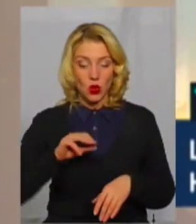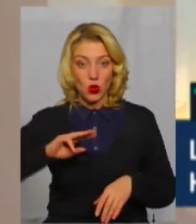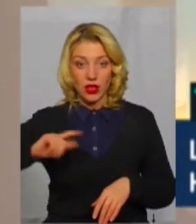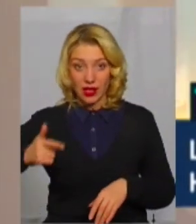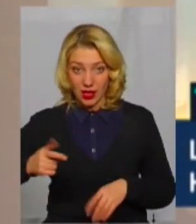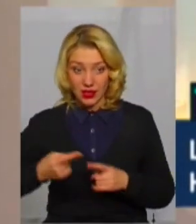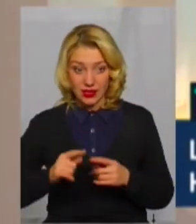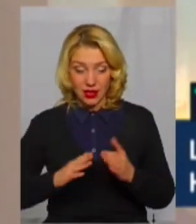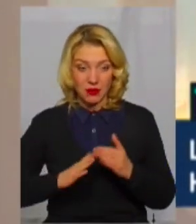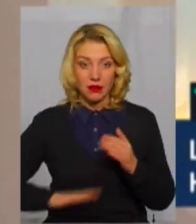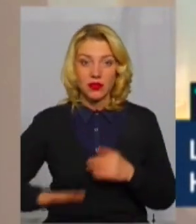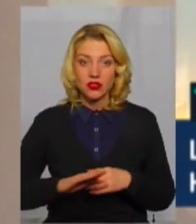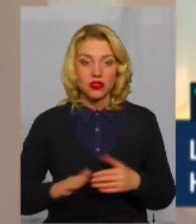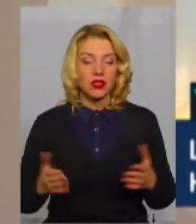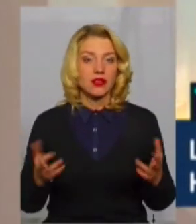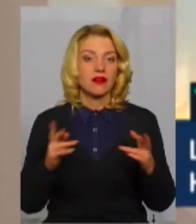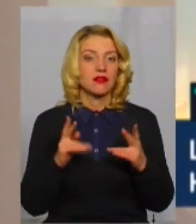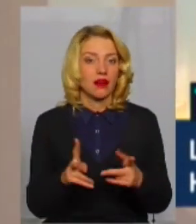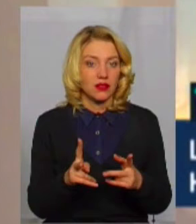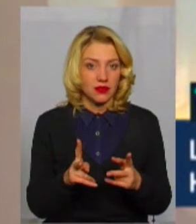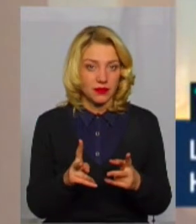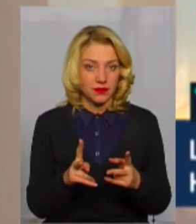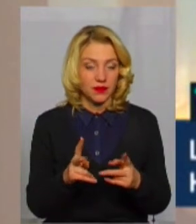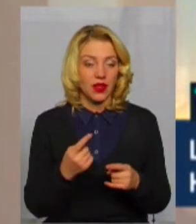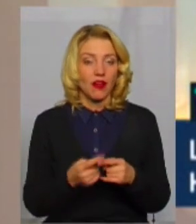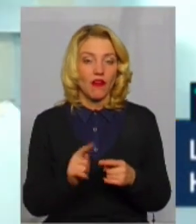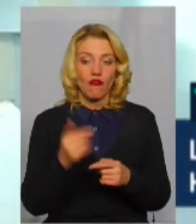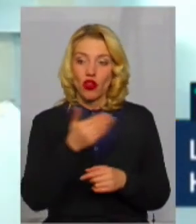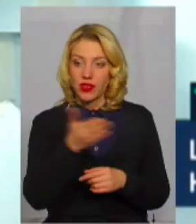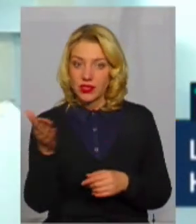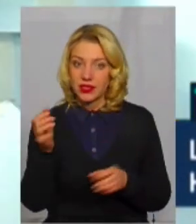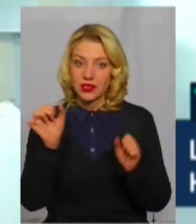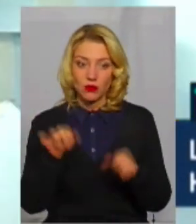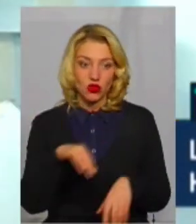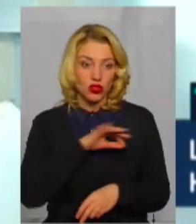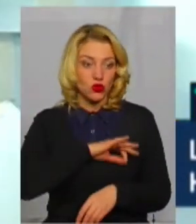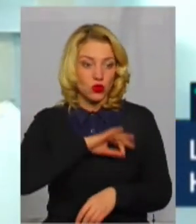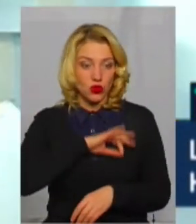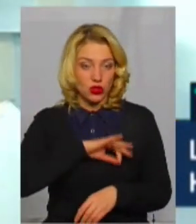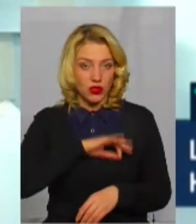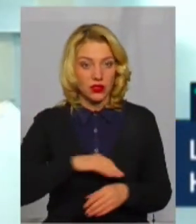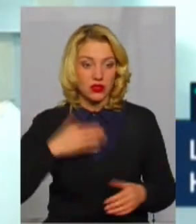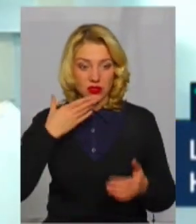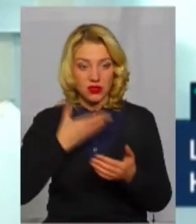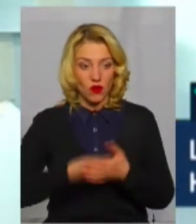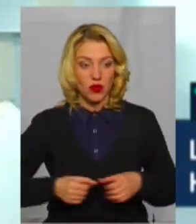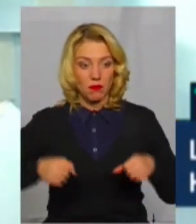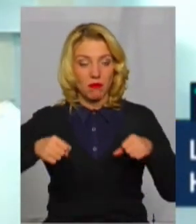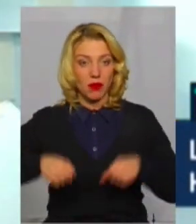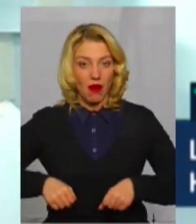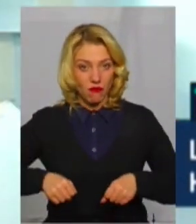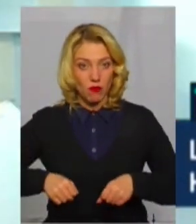яким чином вони можуть скористатися своїм уже правом,